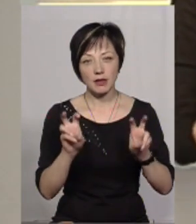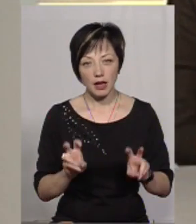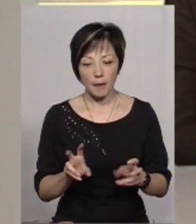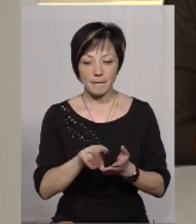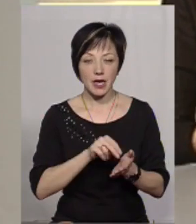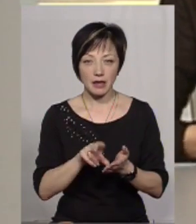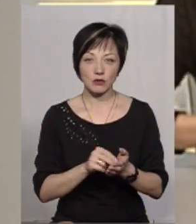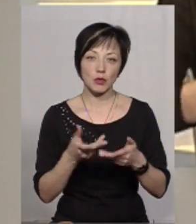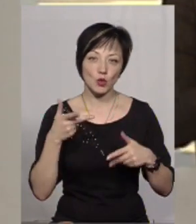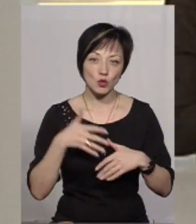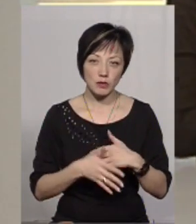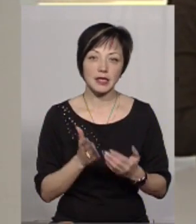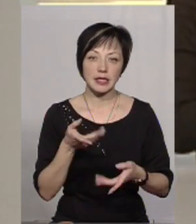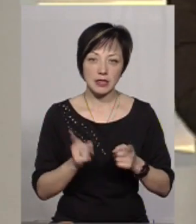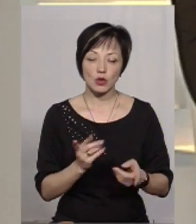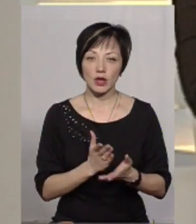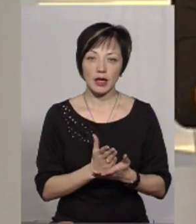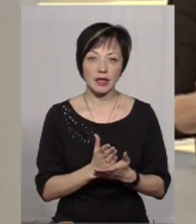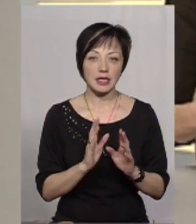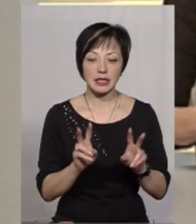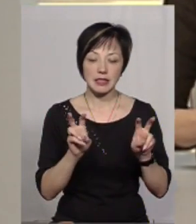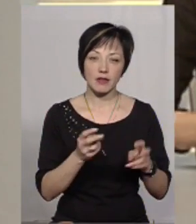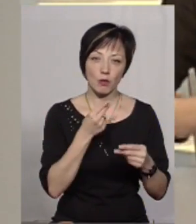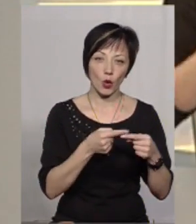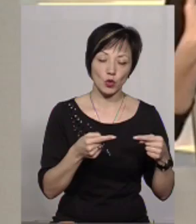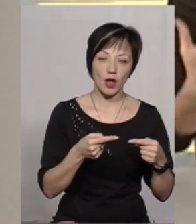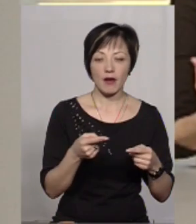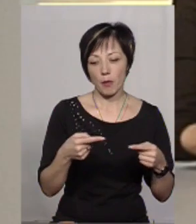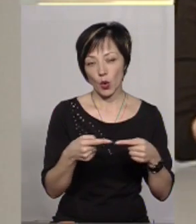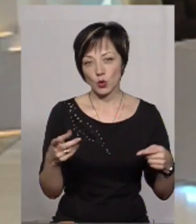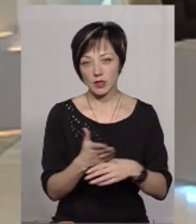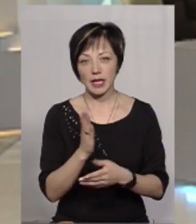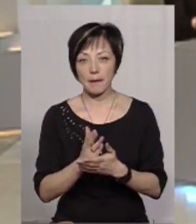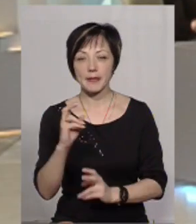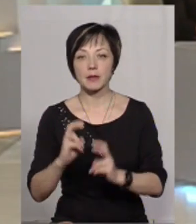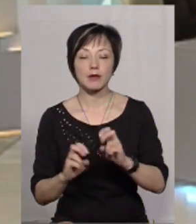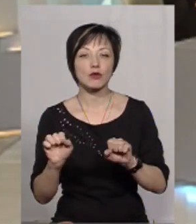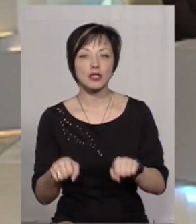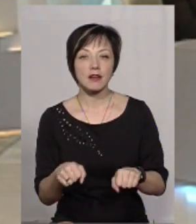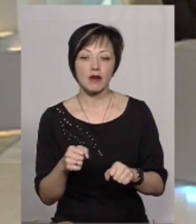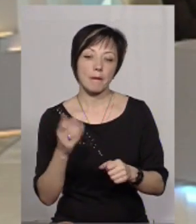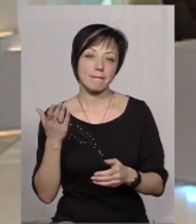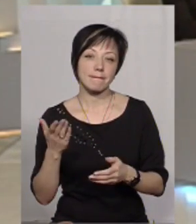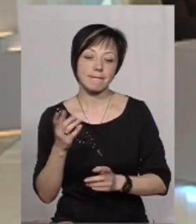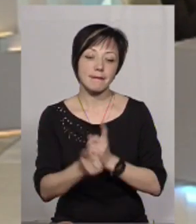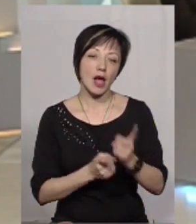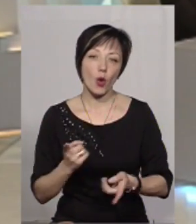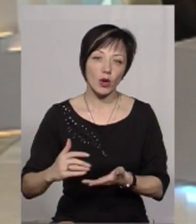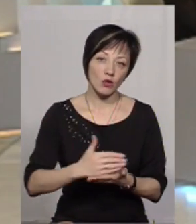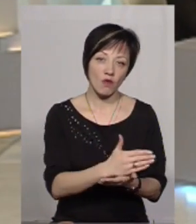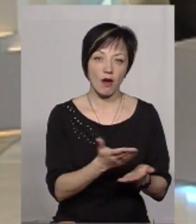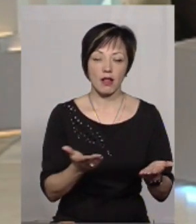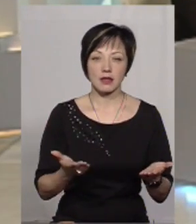якісь конкретні приклади, щоб ми розуміли, що дійсно є не тільки за видами продукції, а що дійсно є підприємства, які, можливо, переорієнтувалися.